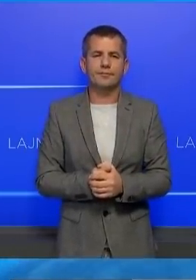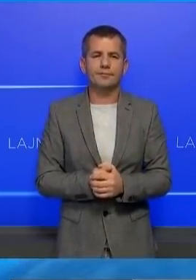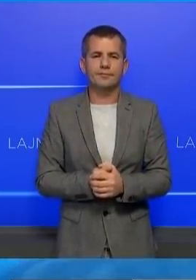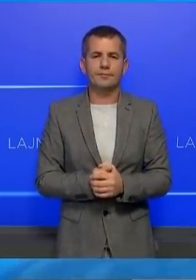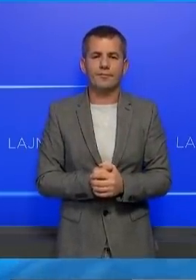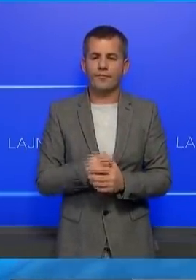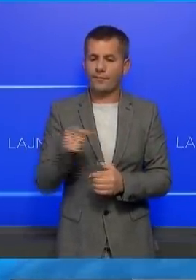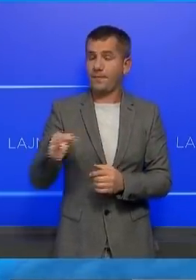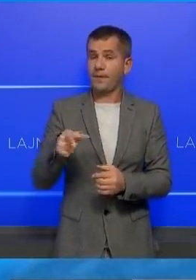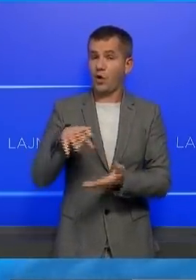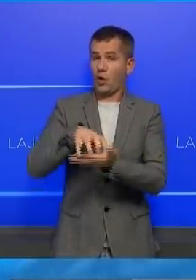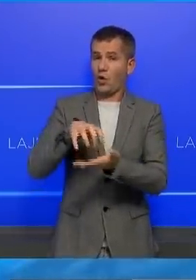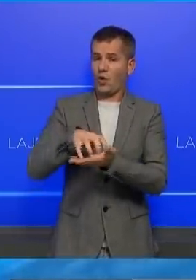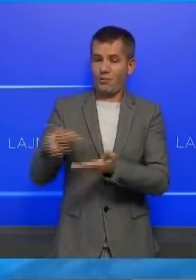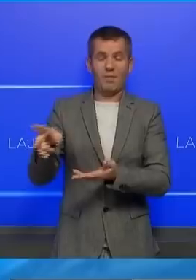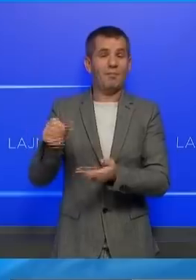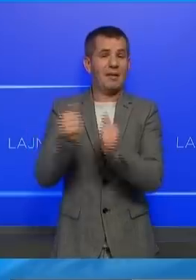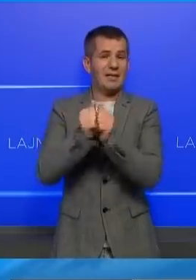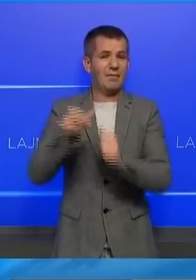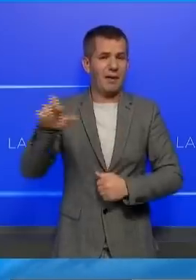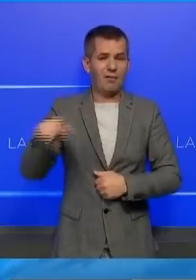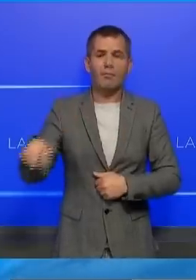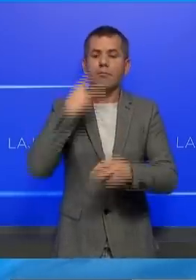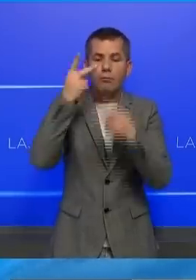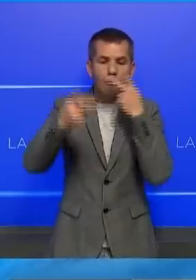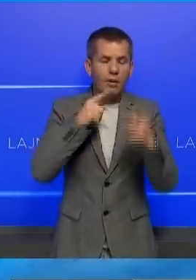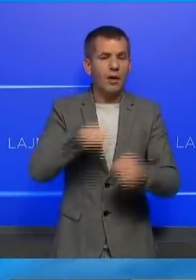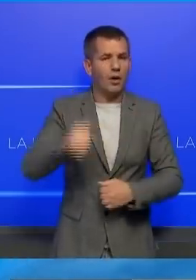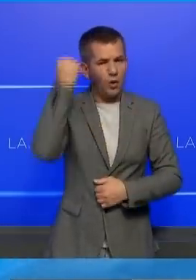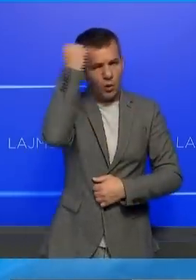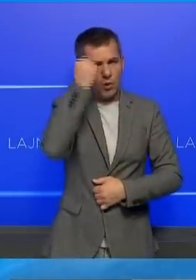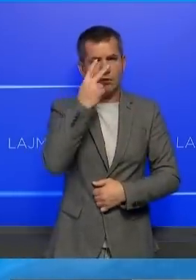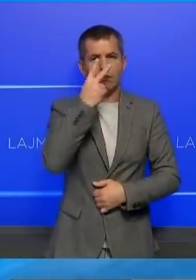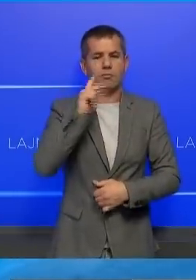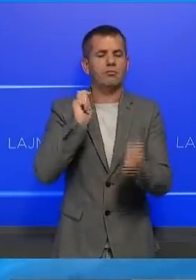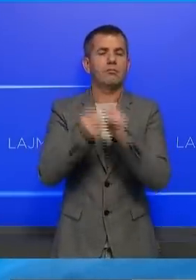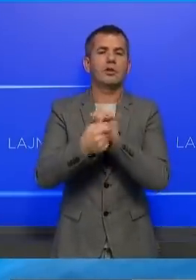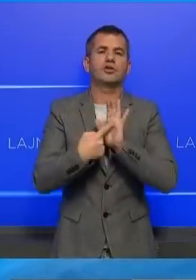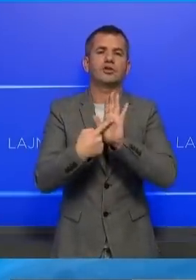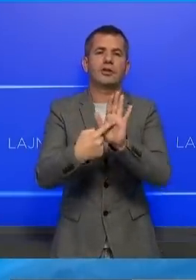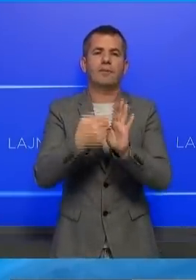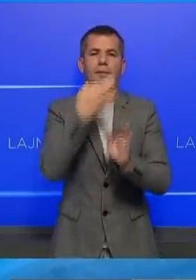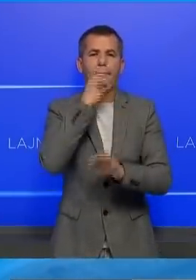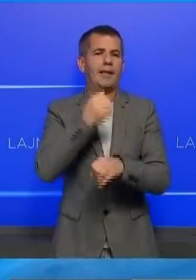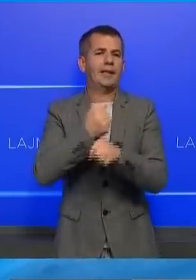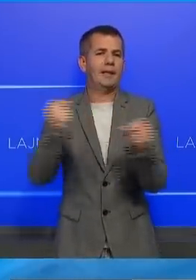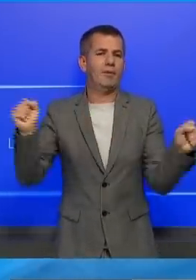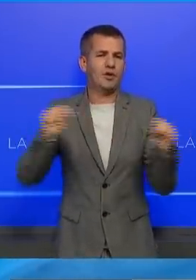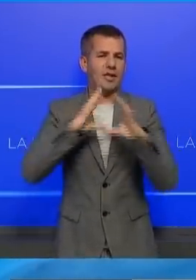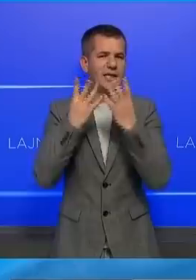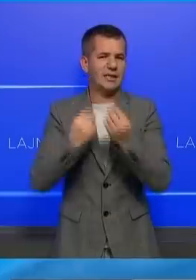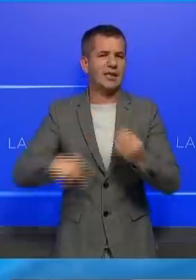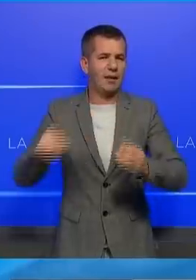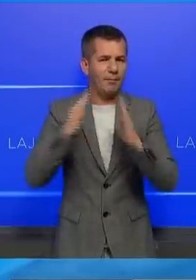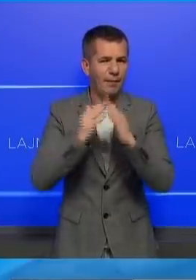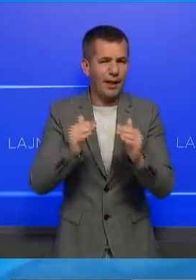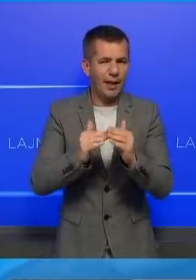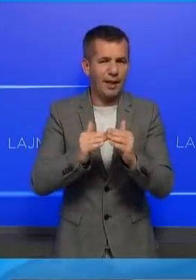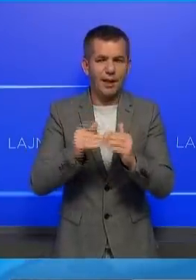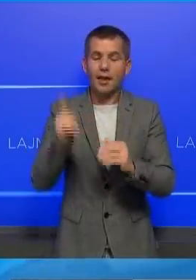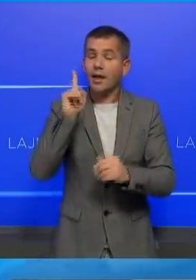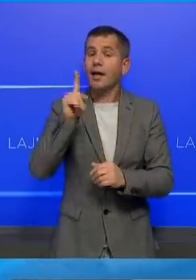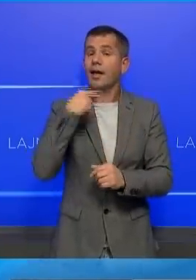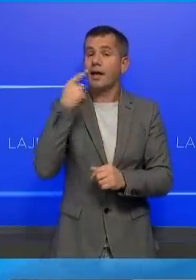Misioni vëshgjimit të bëjës, derisa ka vlirësuar se Kosova është ndëruar në shembul të demokracis për gjithë rajonin, kritika